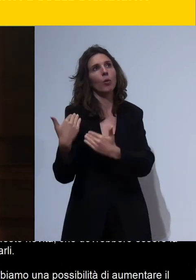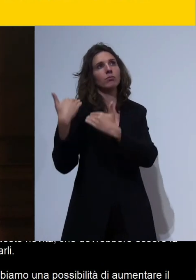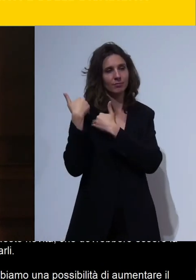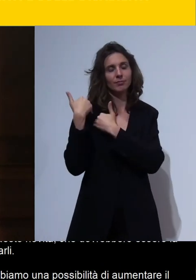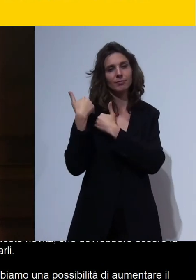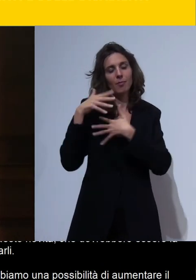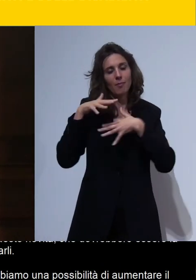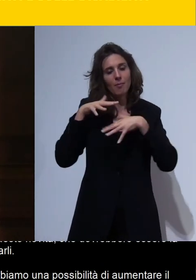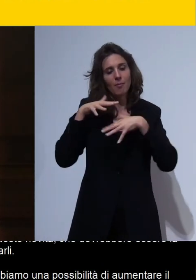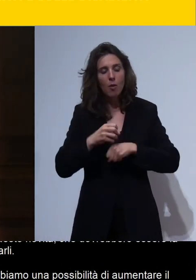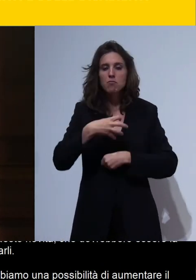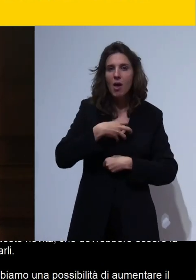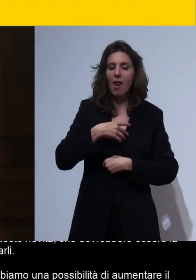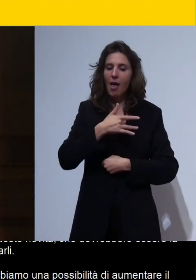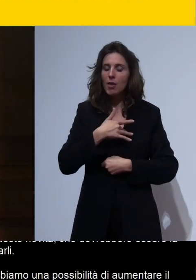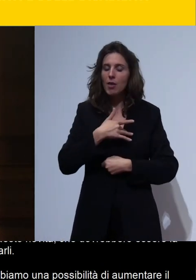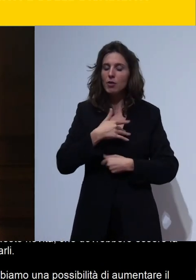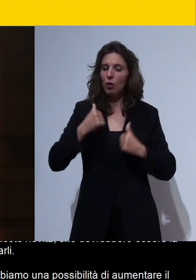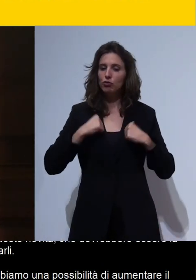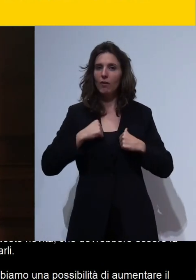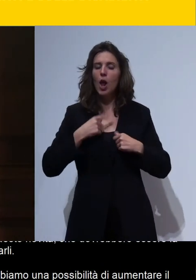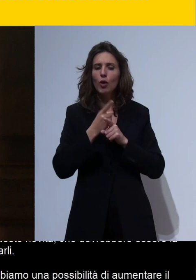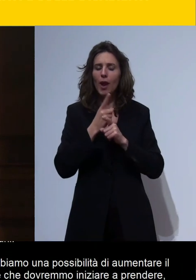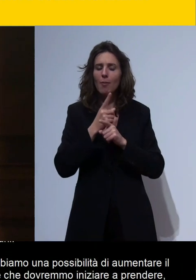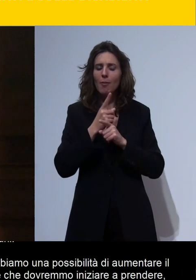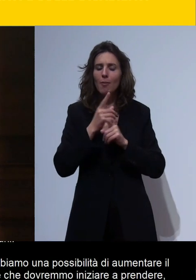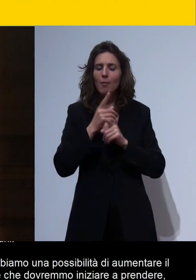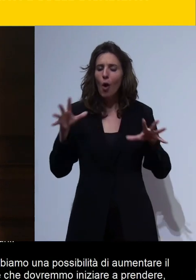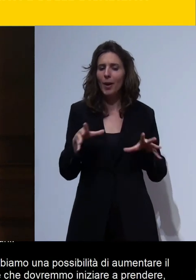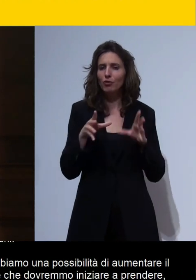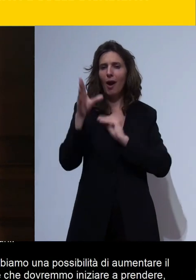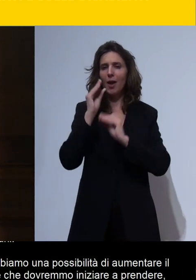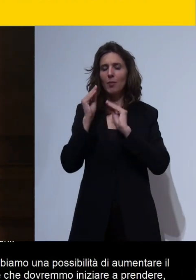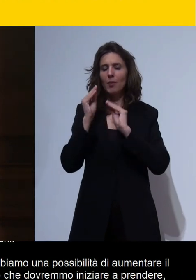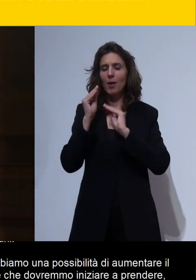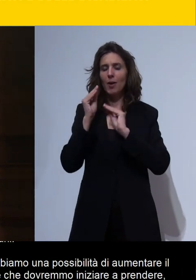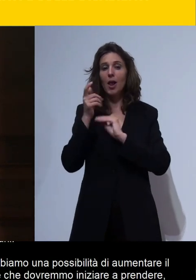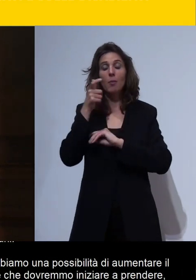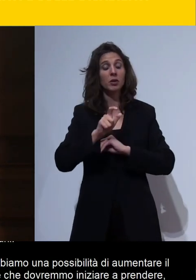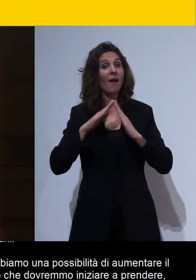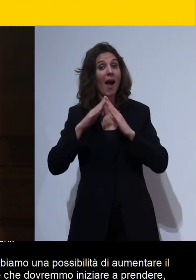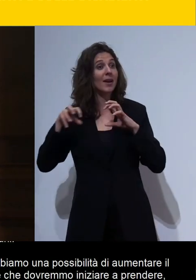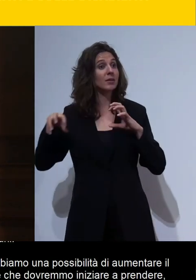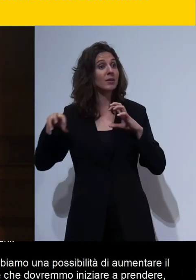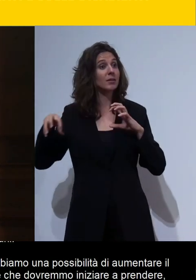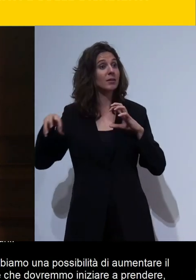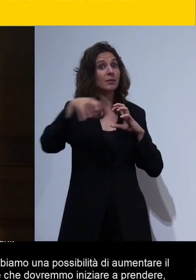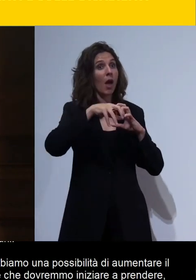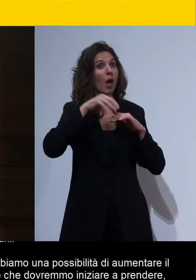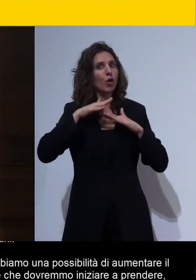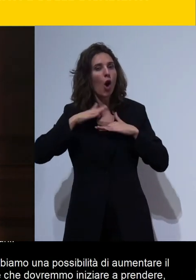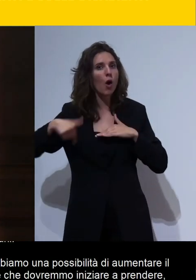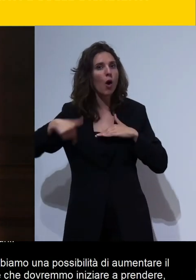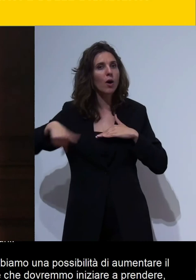dovremmo iniziare a prendere perché come dicevi Federica le nostre case può essere